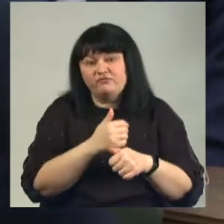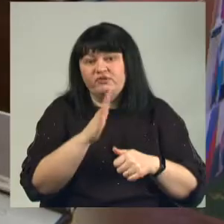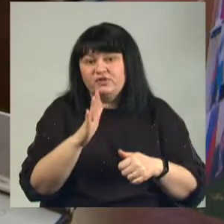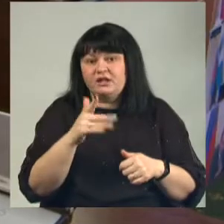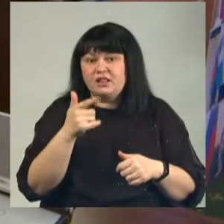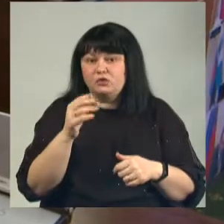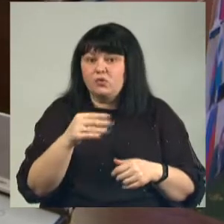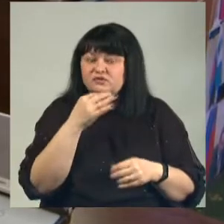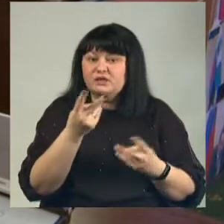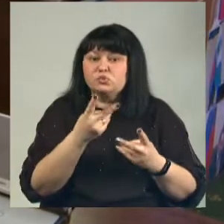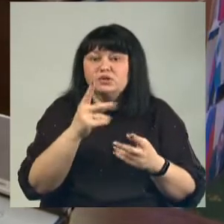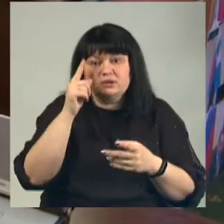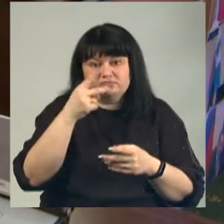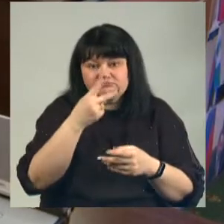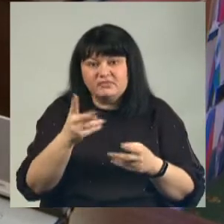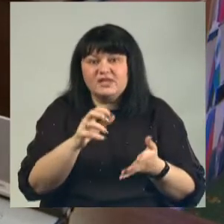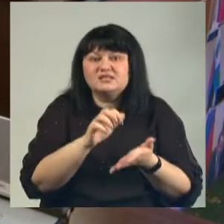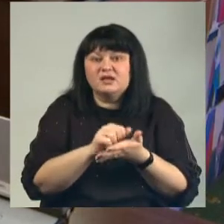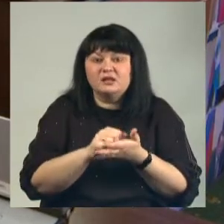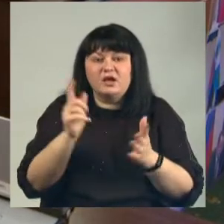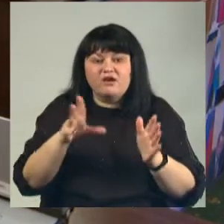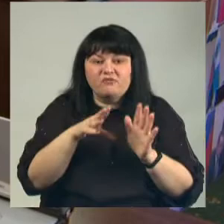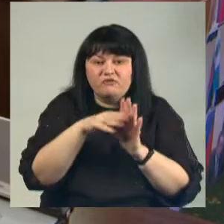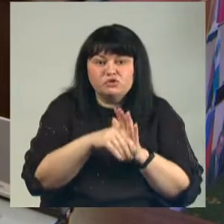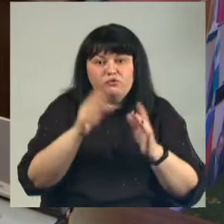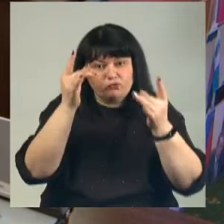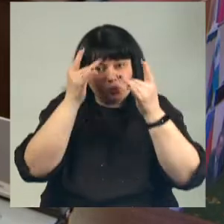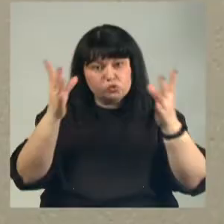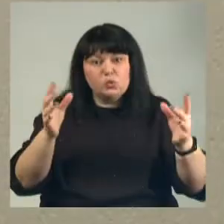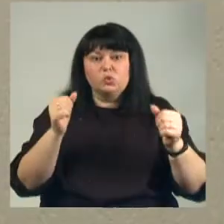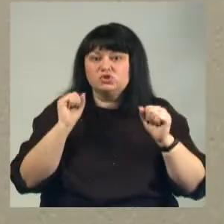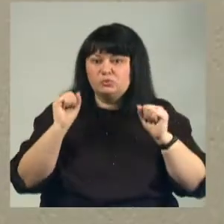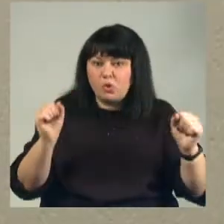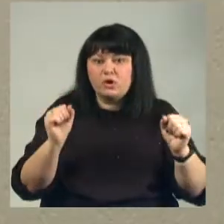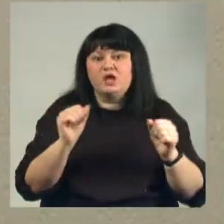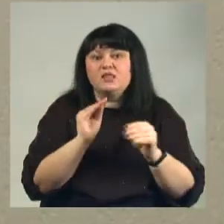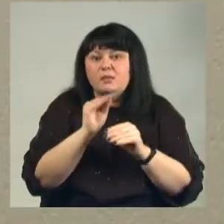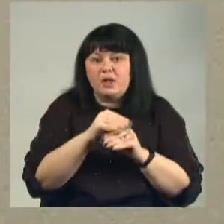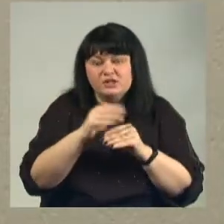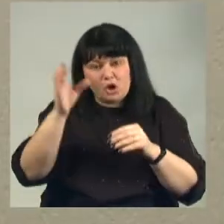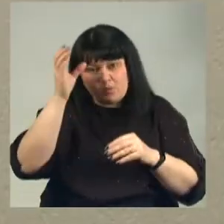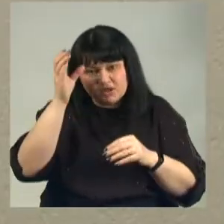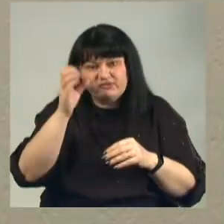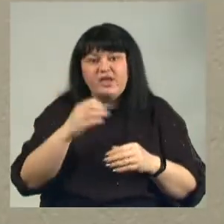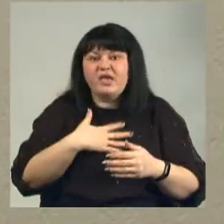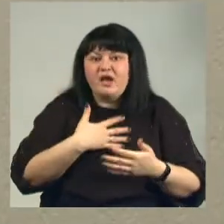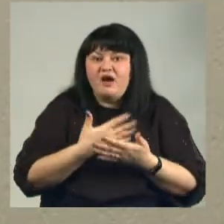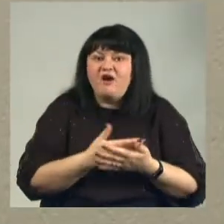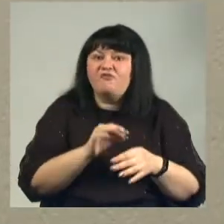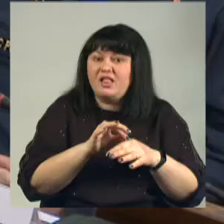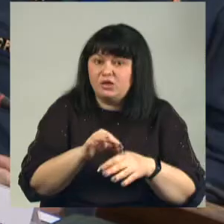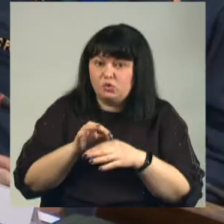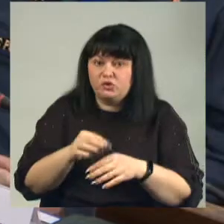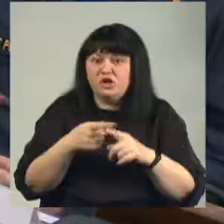на занятость детей, их вовлеченность в культуру, спорт, дополнительное образование и волонтерство. В этом должна помочь школа